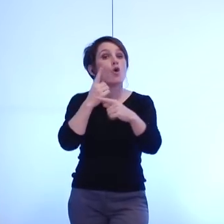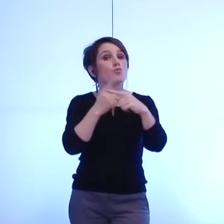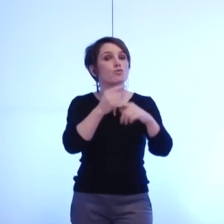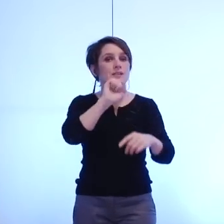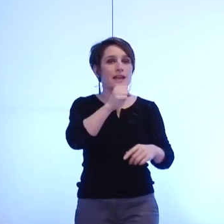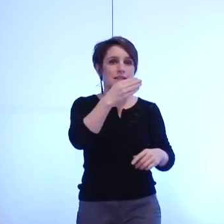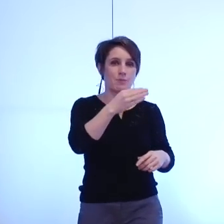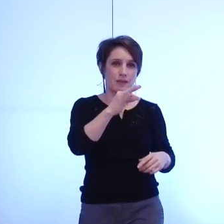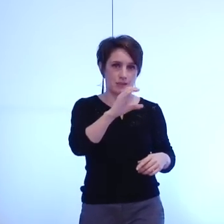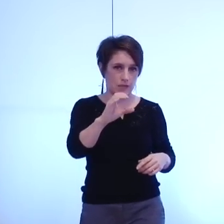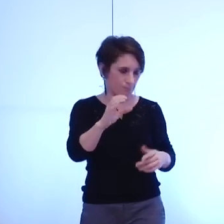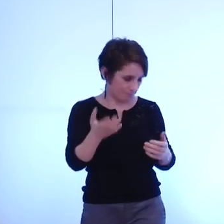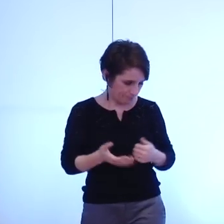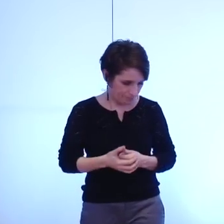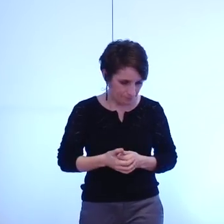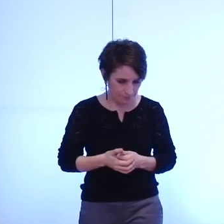nous avons en commun